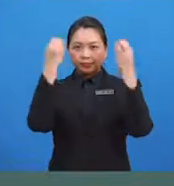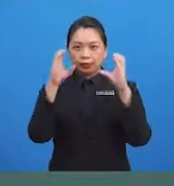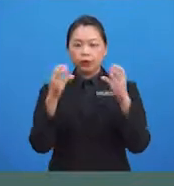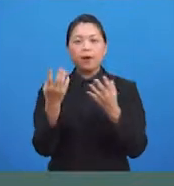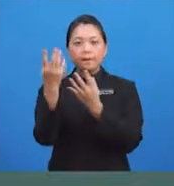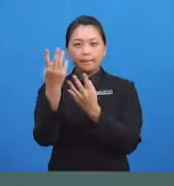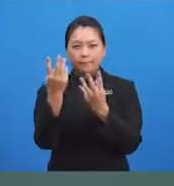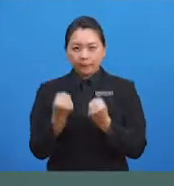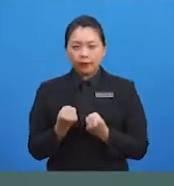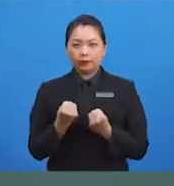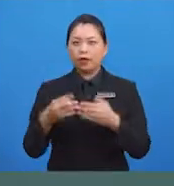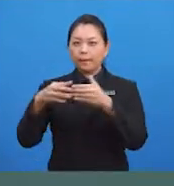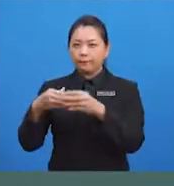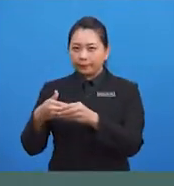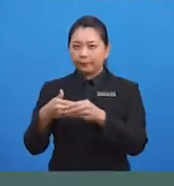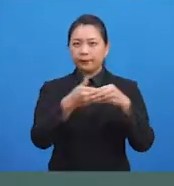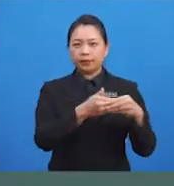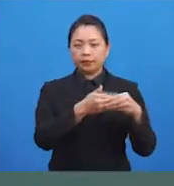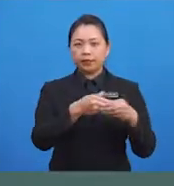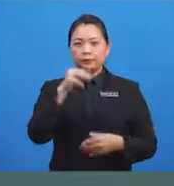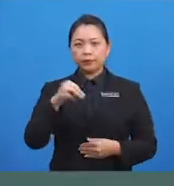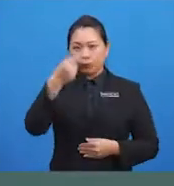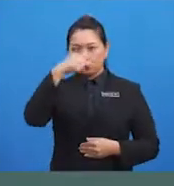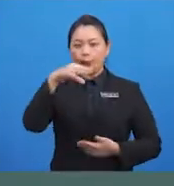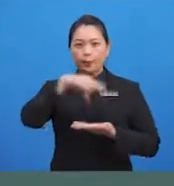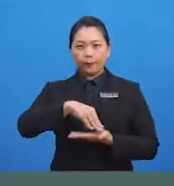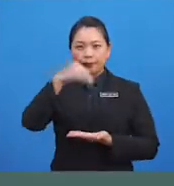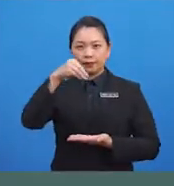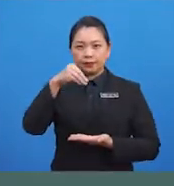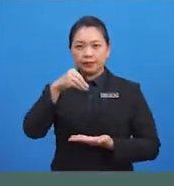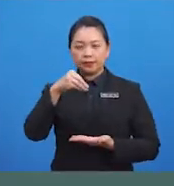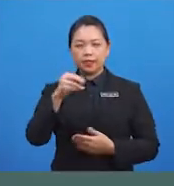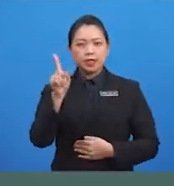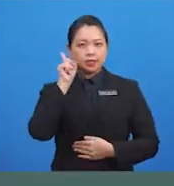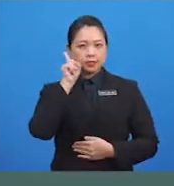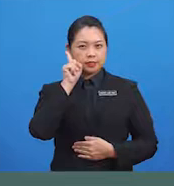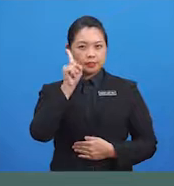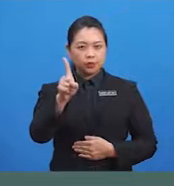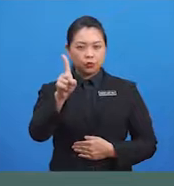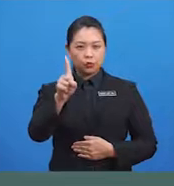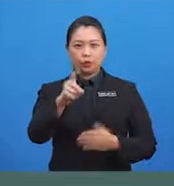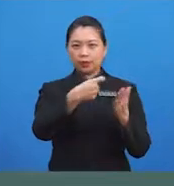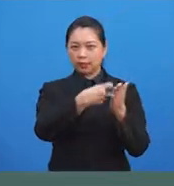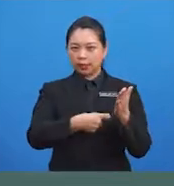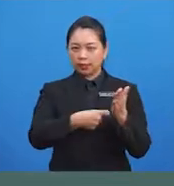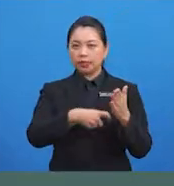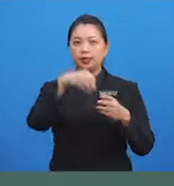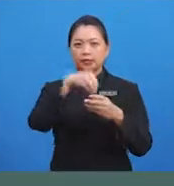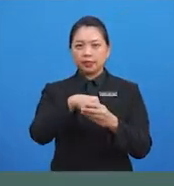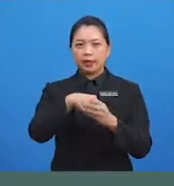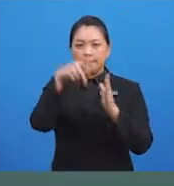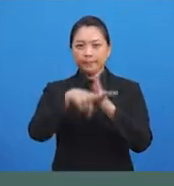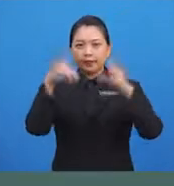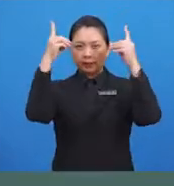Cikgu hendak membimbing murid sekalian untuk mempelajari salah satu nilai dalam mata